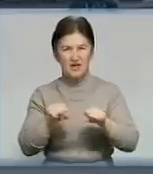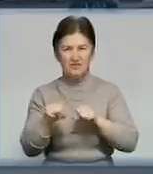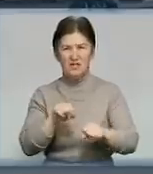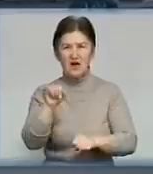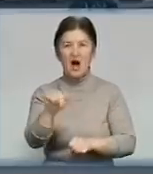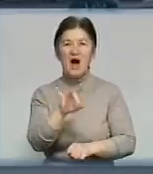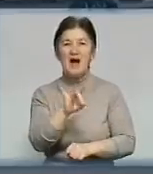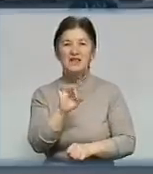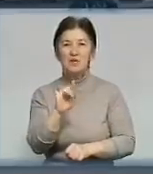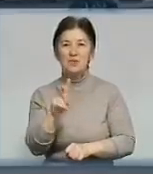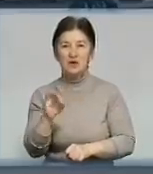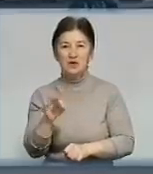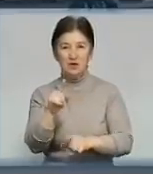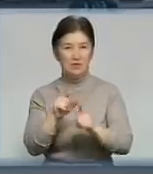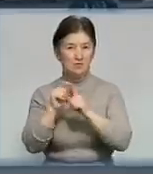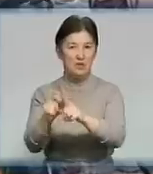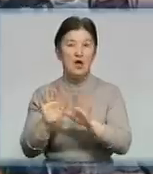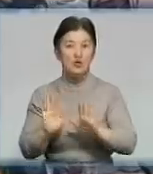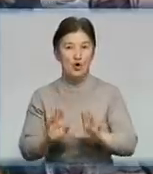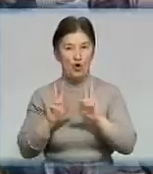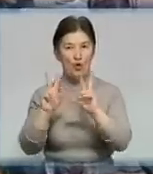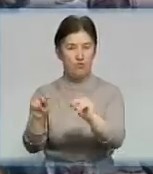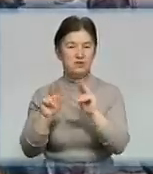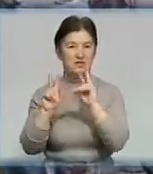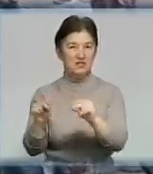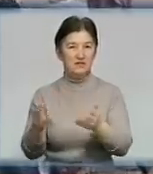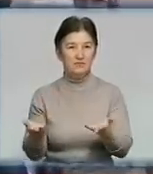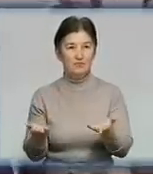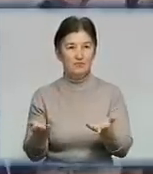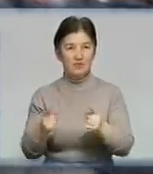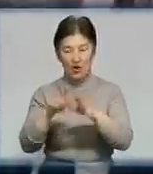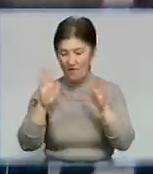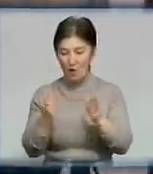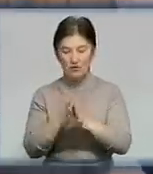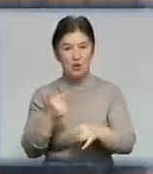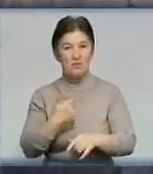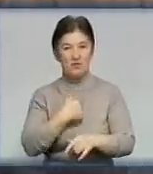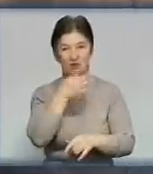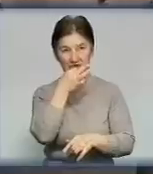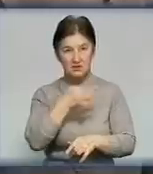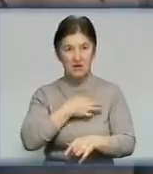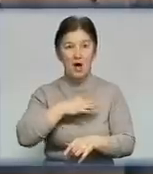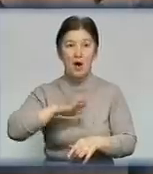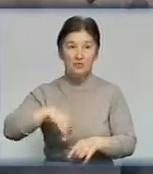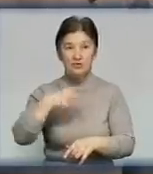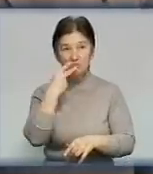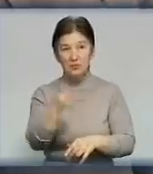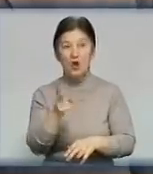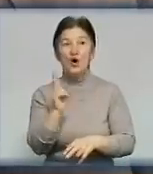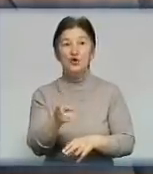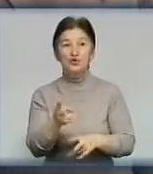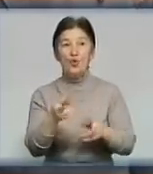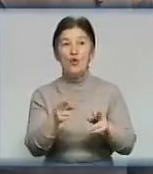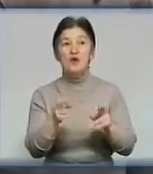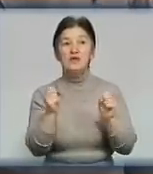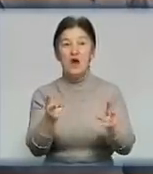Рибки. У відповідь лише обіцянки. Рибка мені взагалі сказав, що ми там подивимося, хто як працював, і так